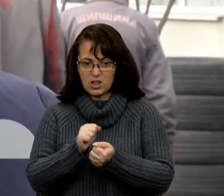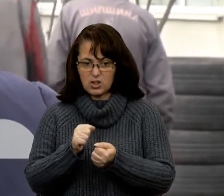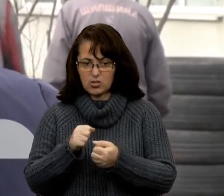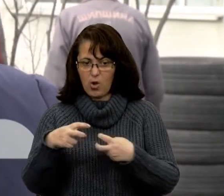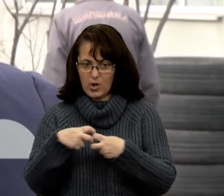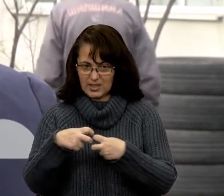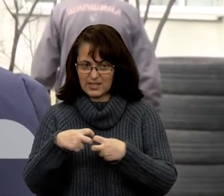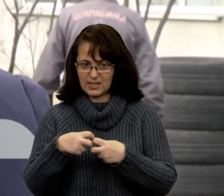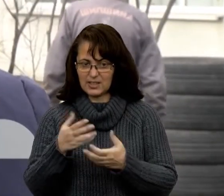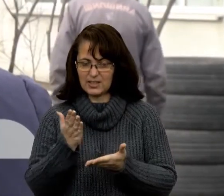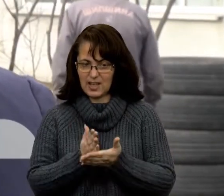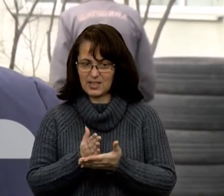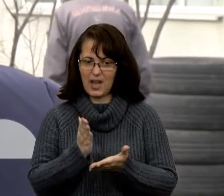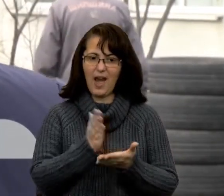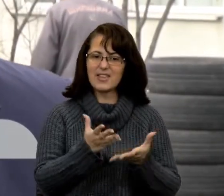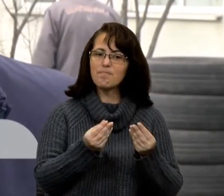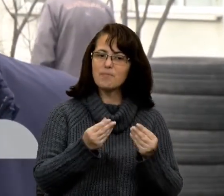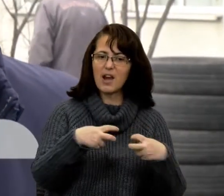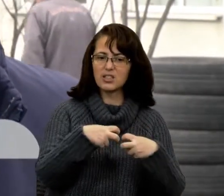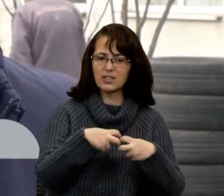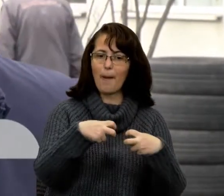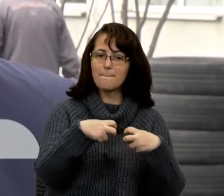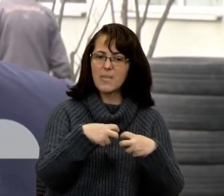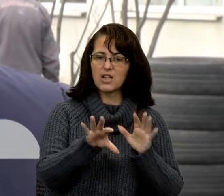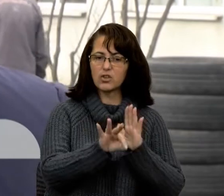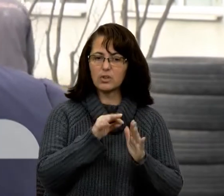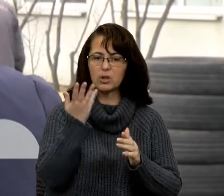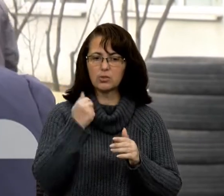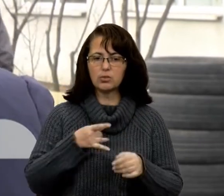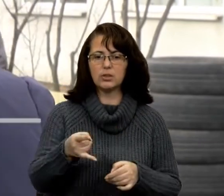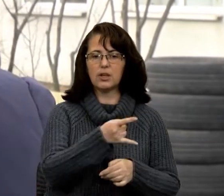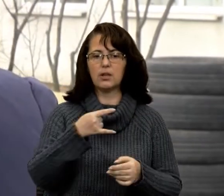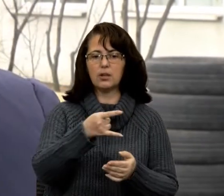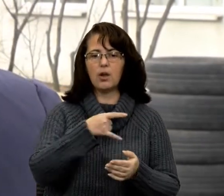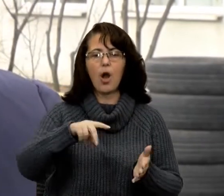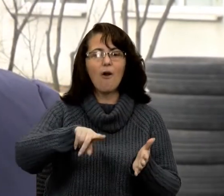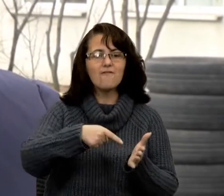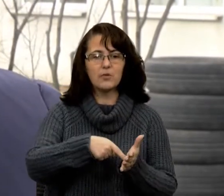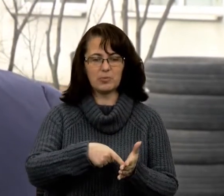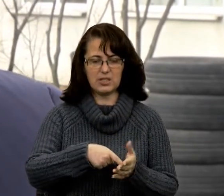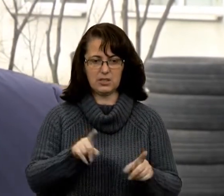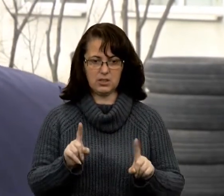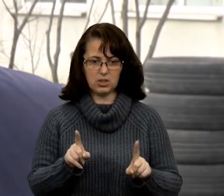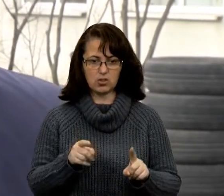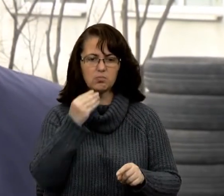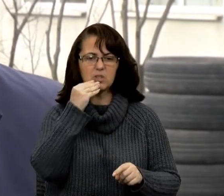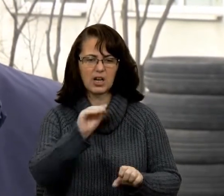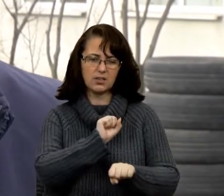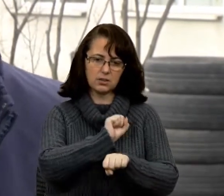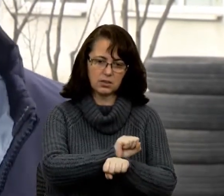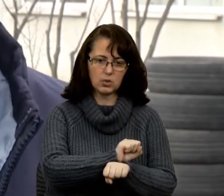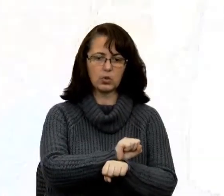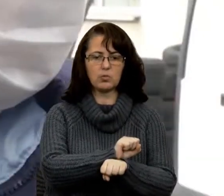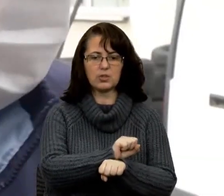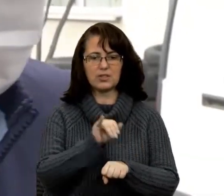м'якшою. Як правило, м'якшу вибирають, коли їздять по місту. Щоб краще затормозити